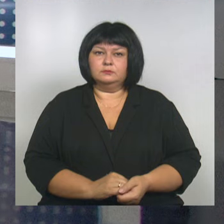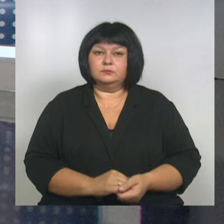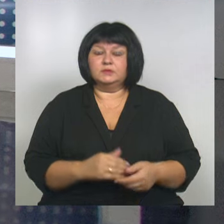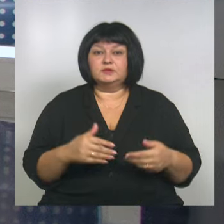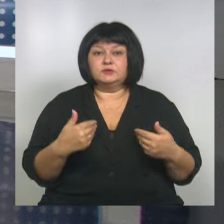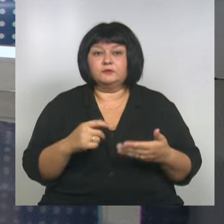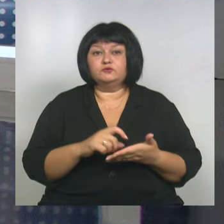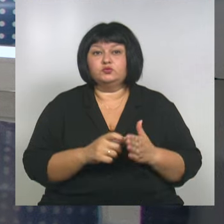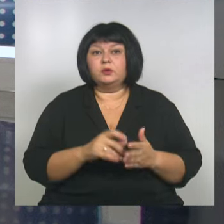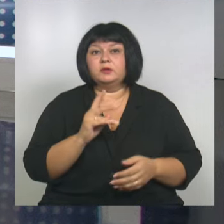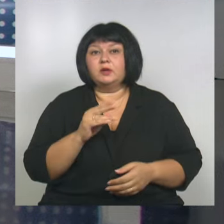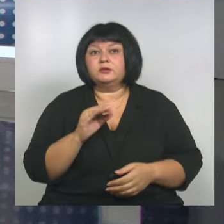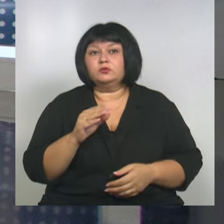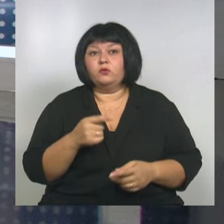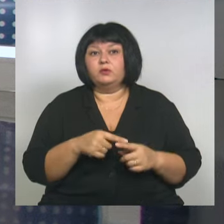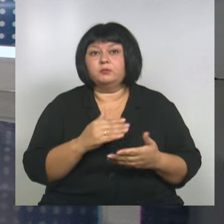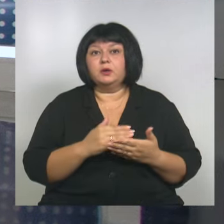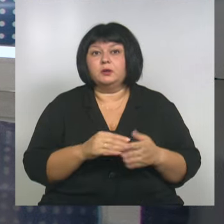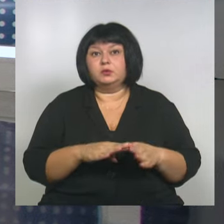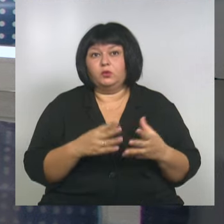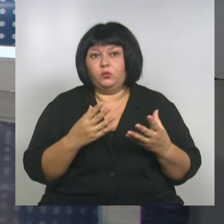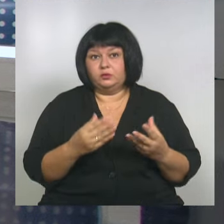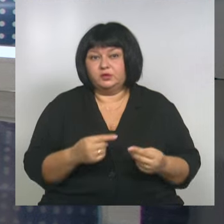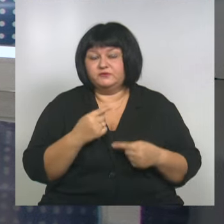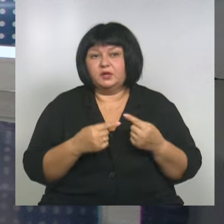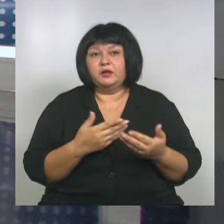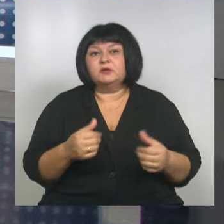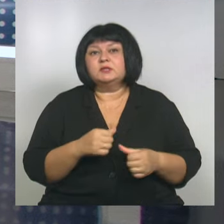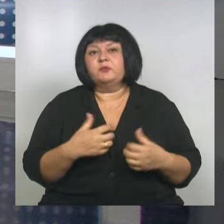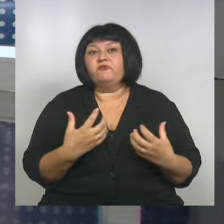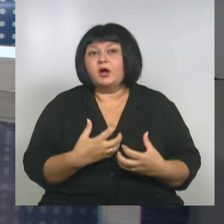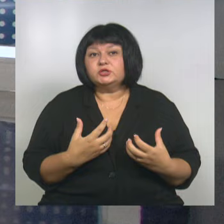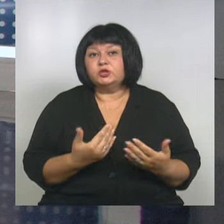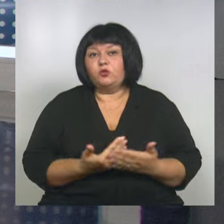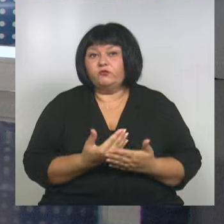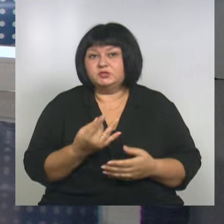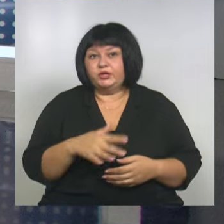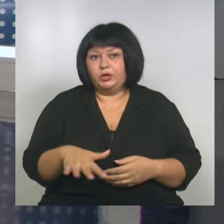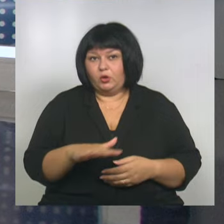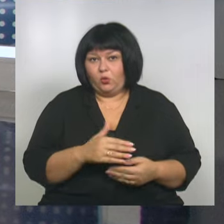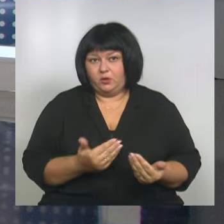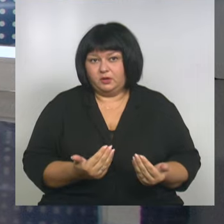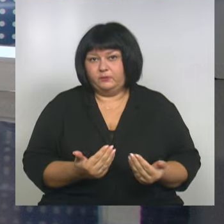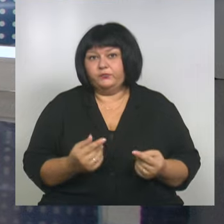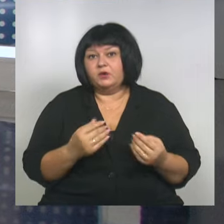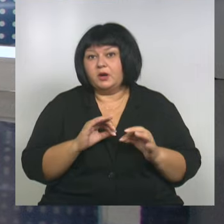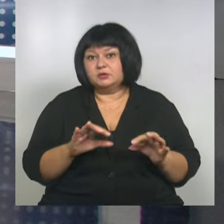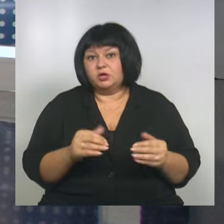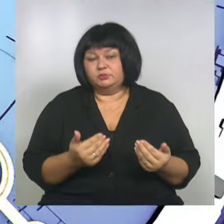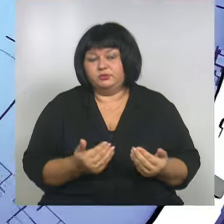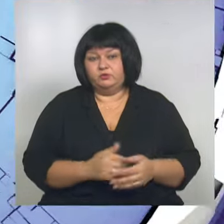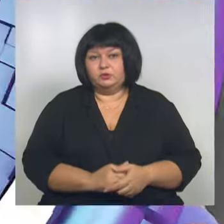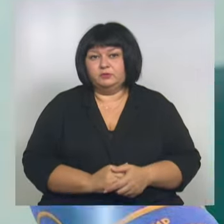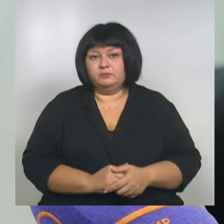Здравствуйте, студии Наталья Яцетова. Это программа «Такой день». Как всегда, для вас самые важные новости региона. Вот о чем расскажем сегодня.